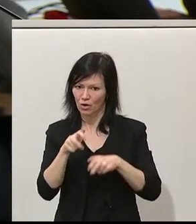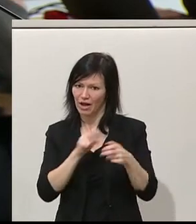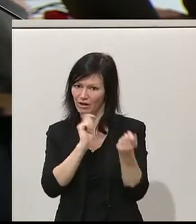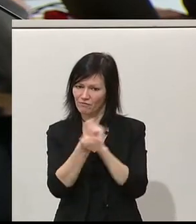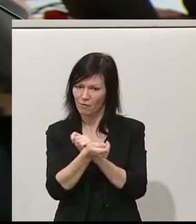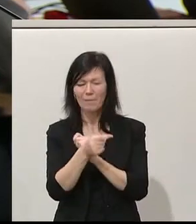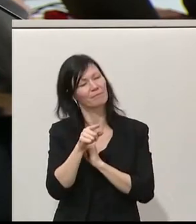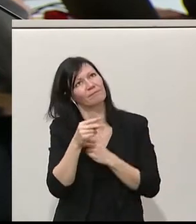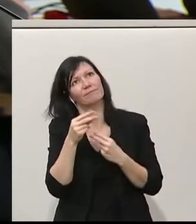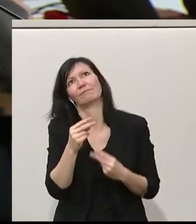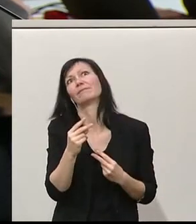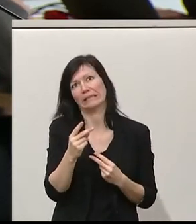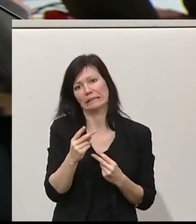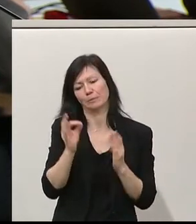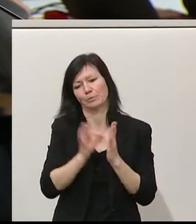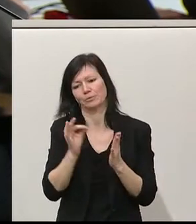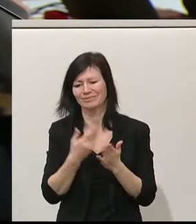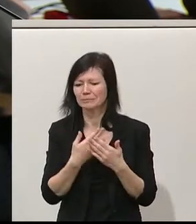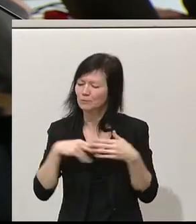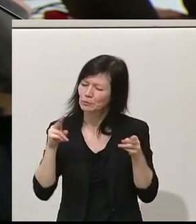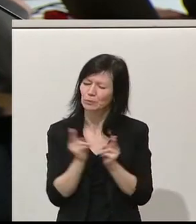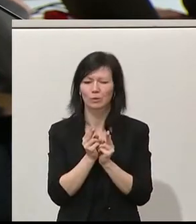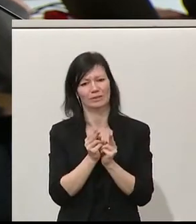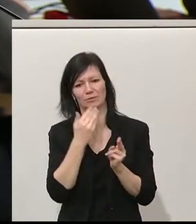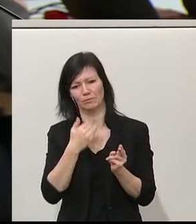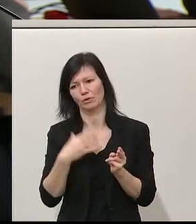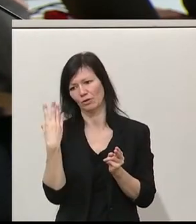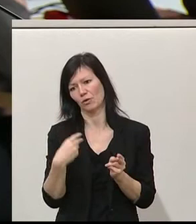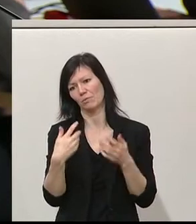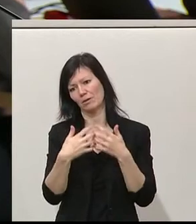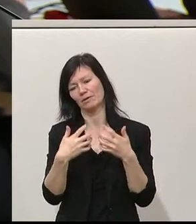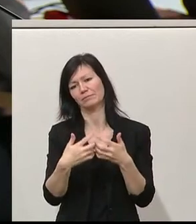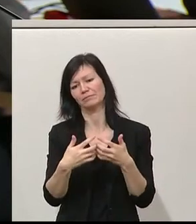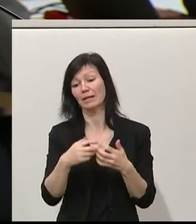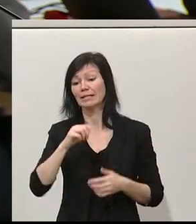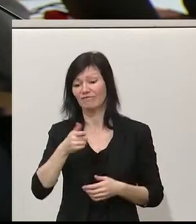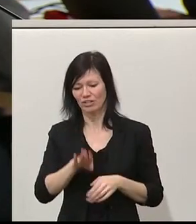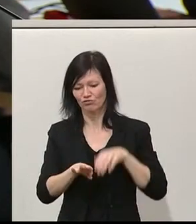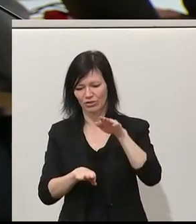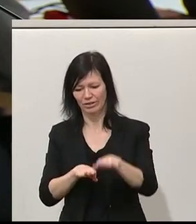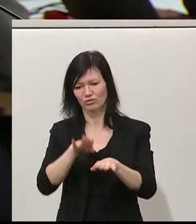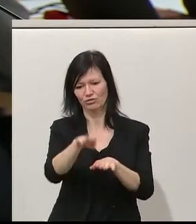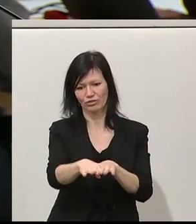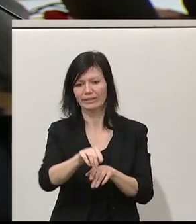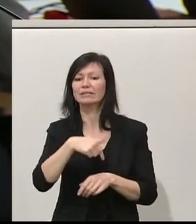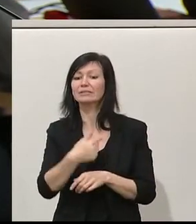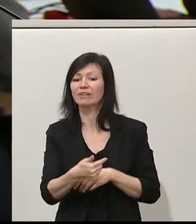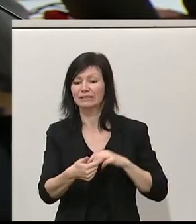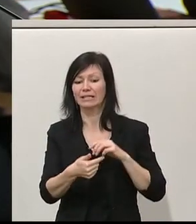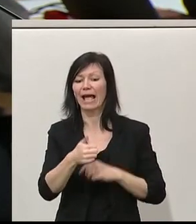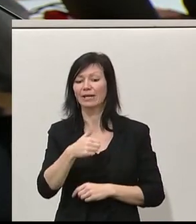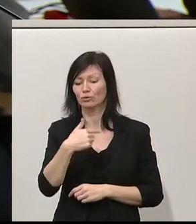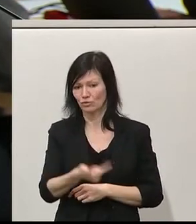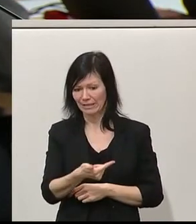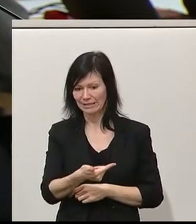Anliegen. Deswegen möchte ich gerne noch einmal kurz darauf eingehen. In zwei Schritten haben wir sie uns vorgenommen. 2021 mit sechs sehr